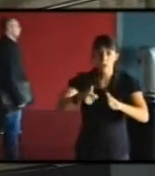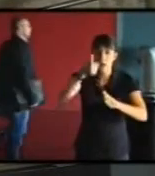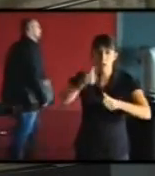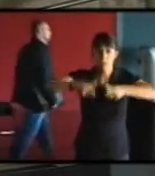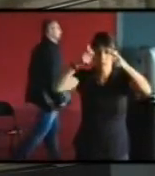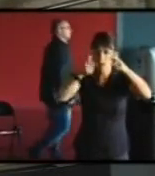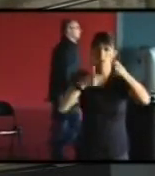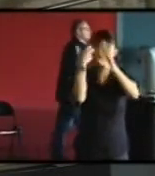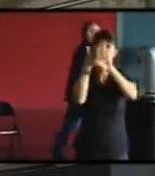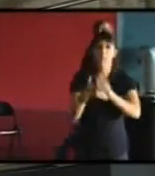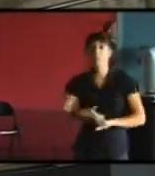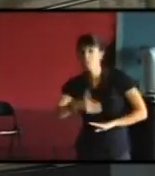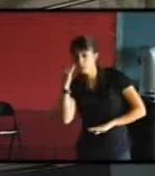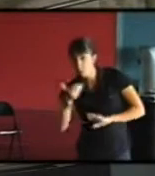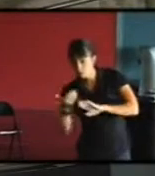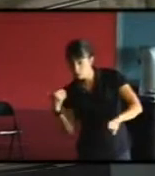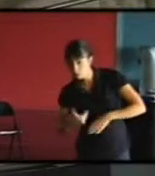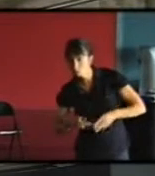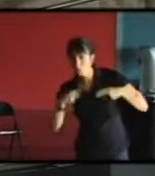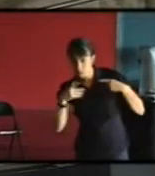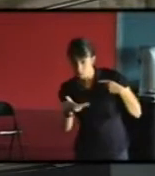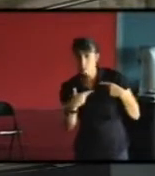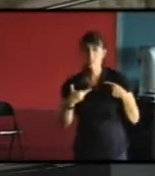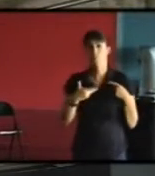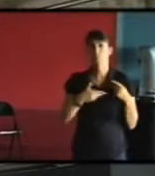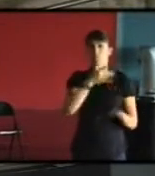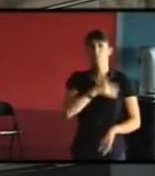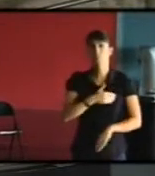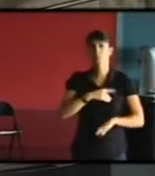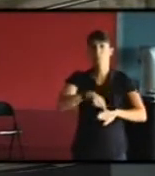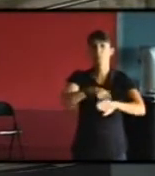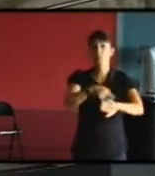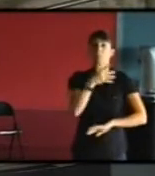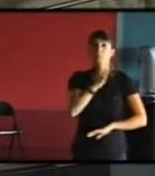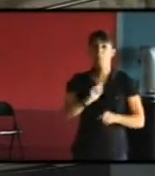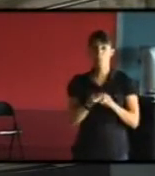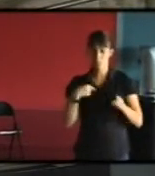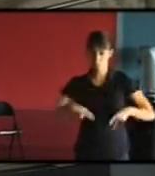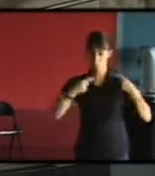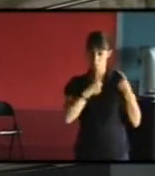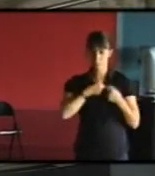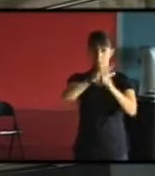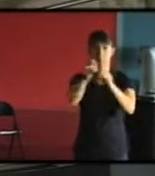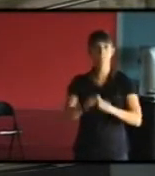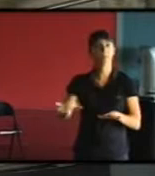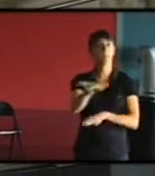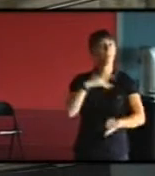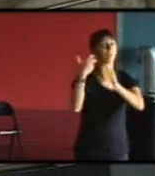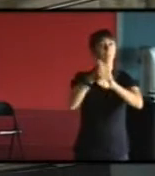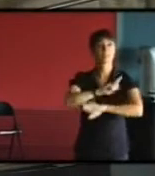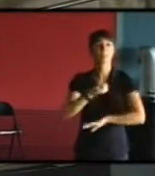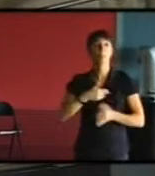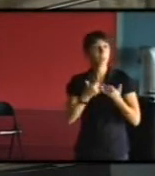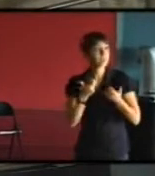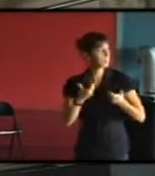on ne pas aller interroger les gens. D'une part, ça prendrait trop de temps, d'autre part, y une notion de respect de la vie privée aussi. Donc si vous reconnaissez, s'il y des Lyonnais